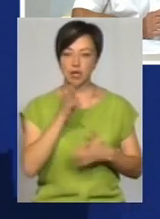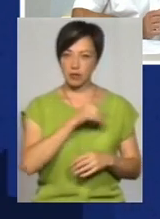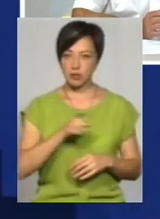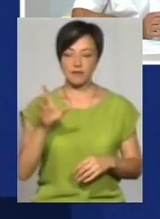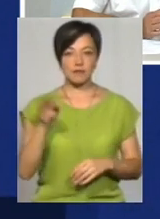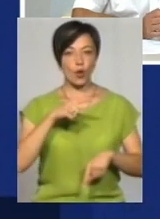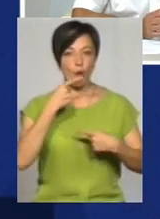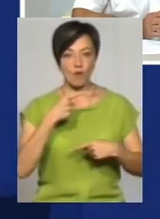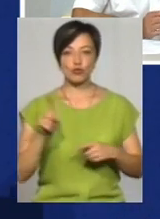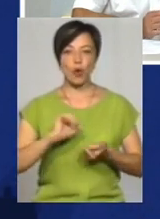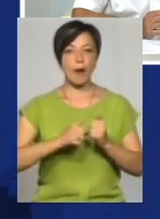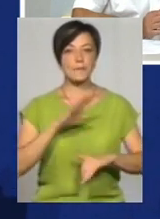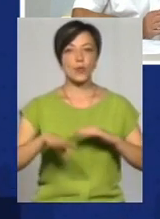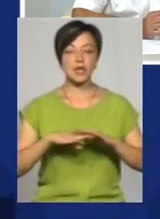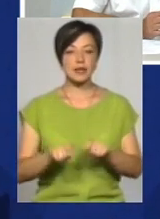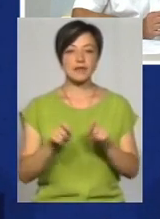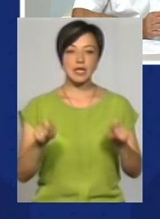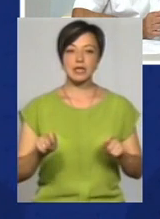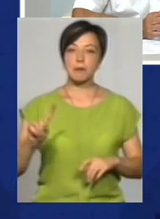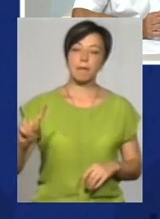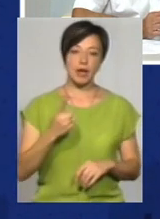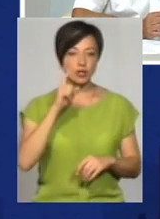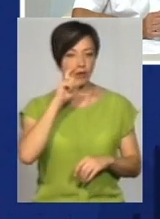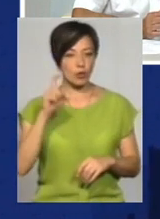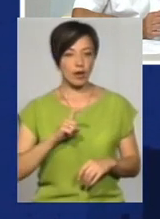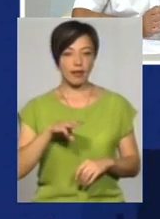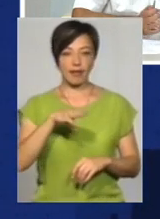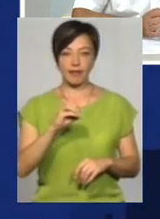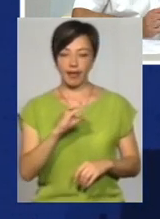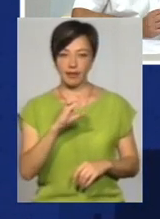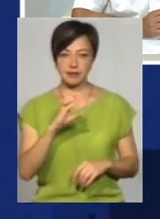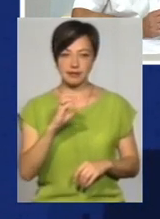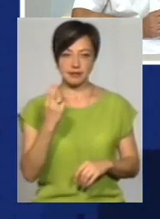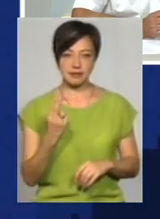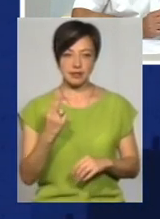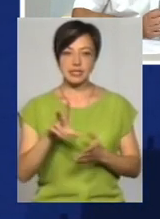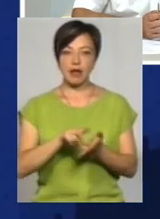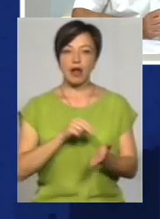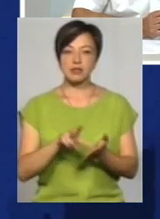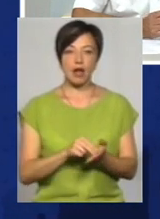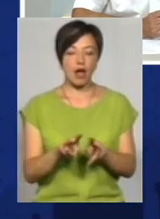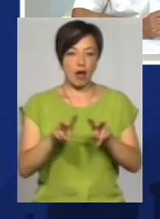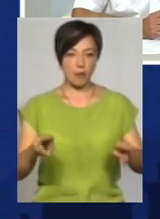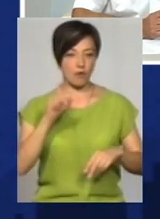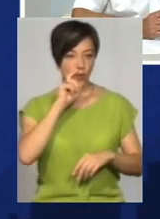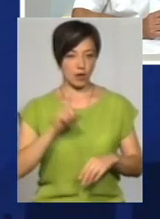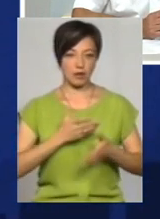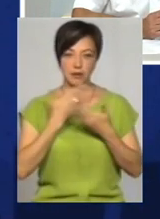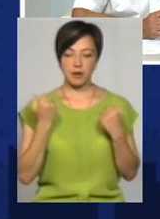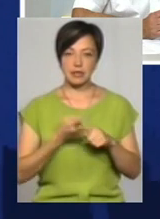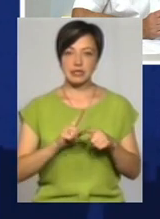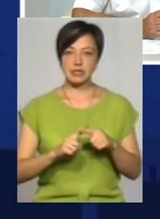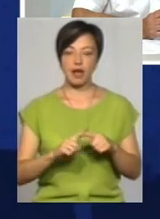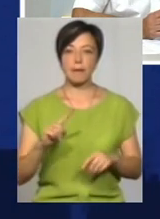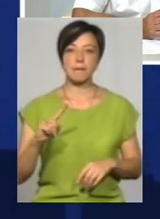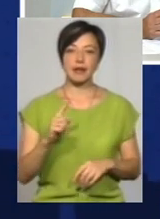всі говорять про те, що в Канець-Подільському відкрилася перша в Україні. ТЕЦ свого зразка, такого, якого немає на Україні, це вона третя